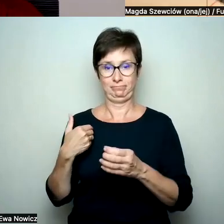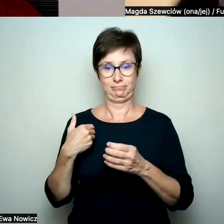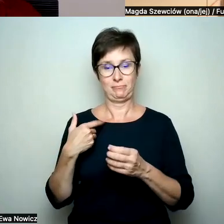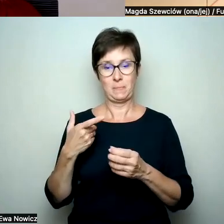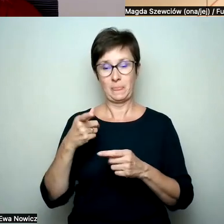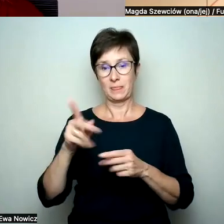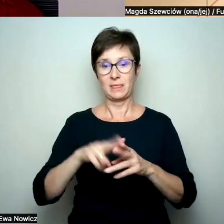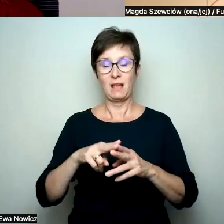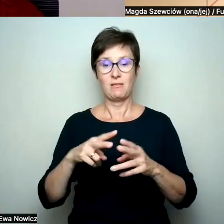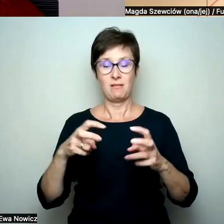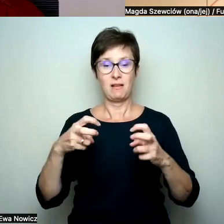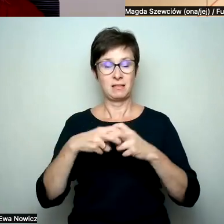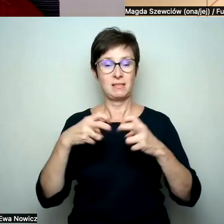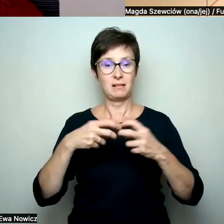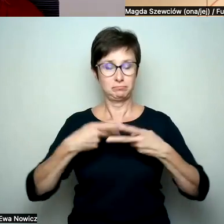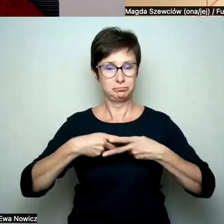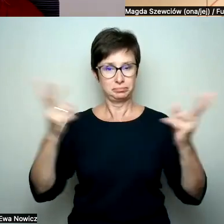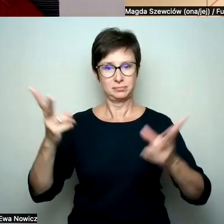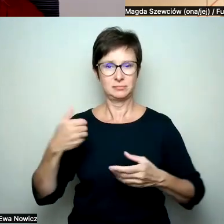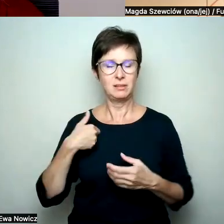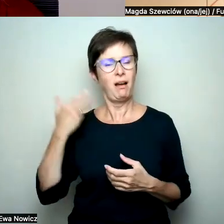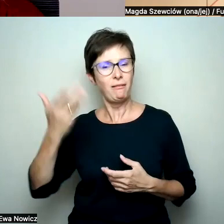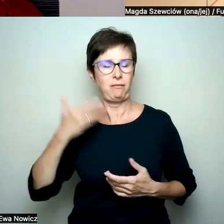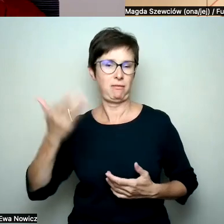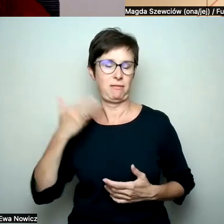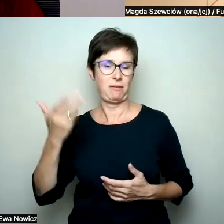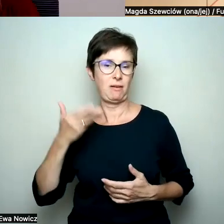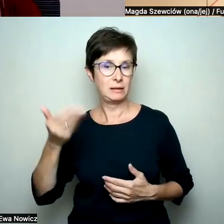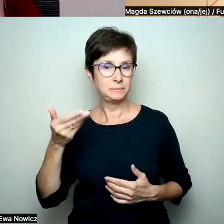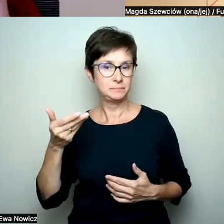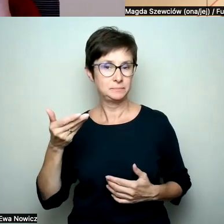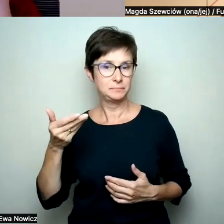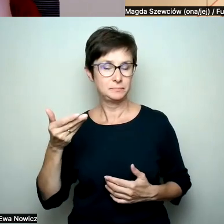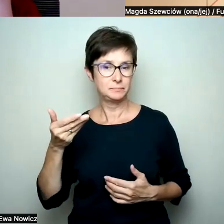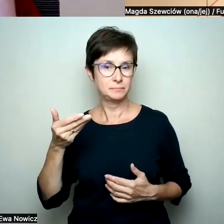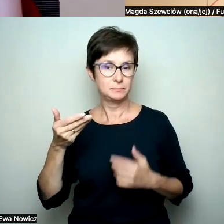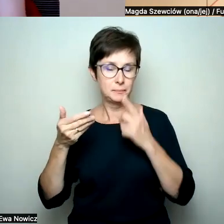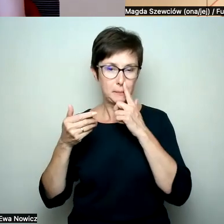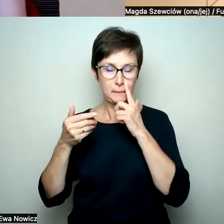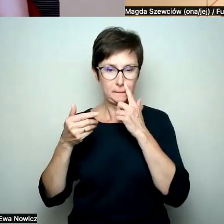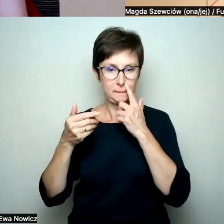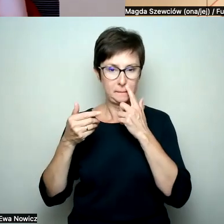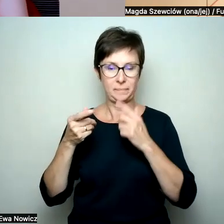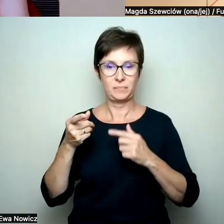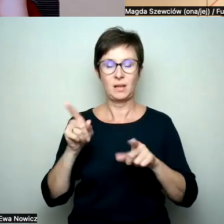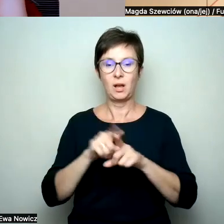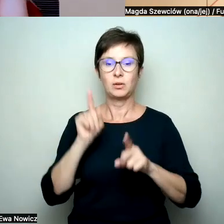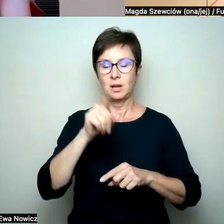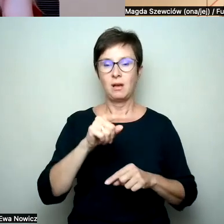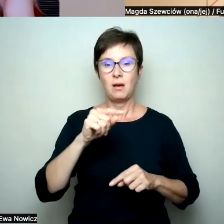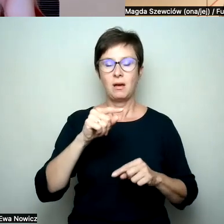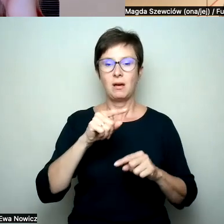transmitowana online, w pewnym momencie trafiła na profil posła Solidarnej Polski